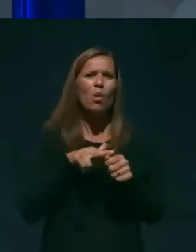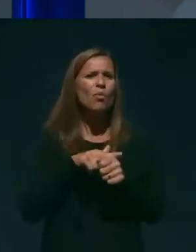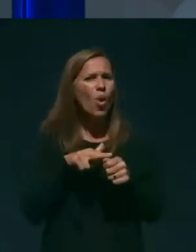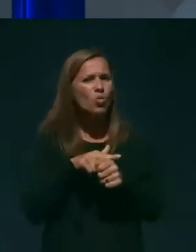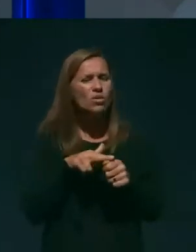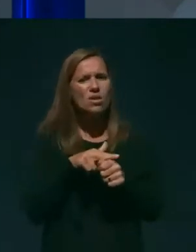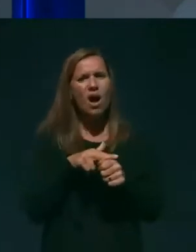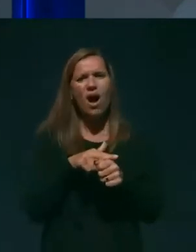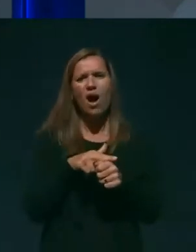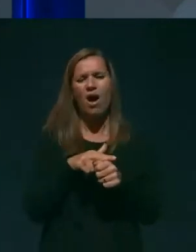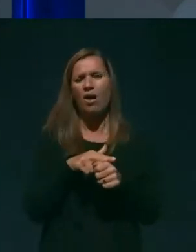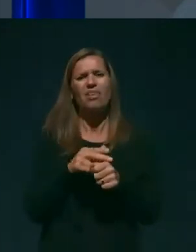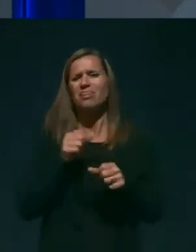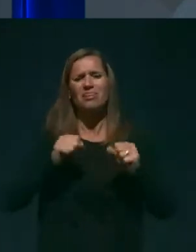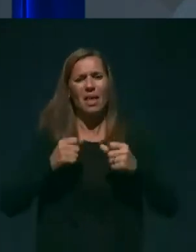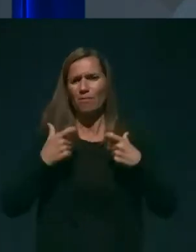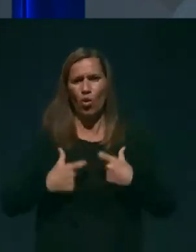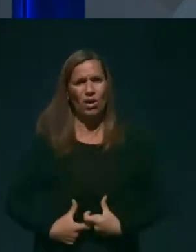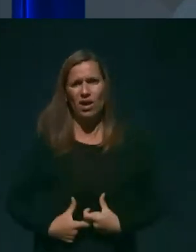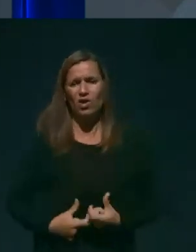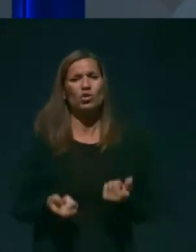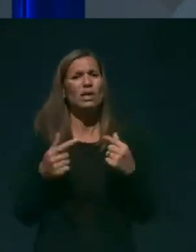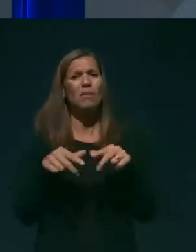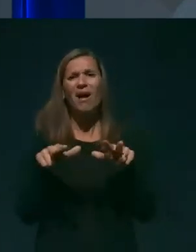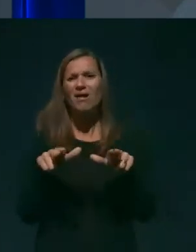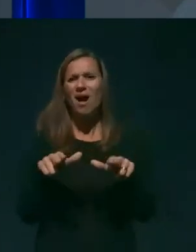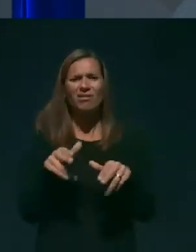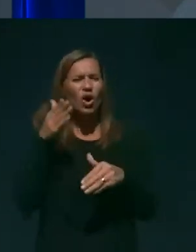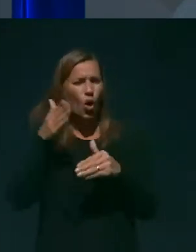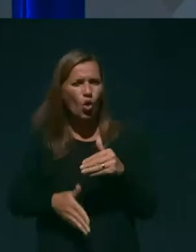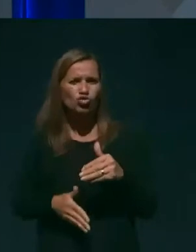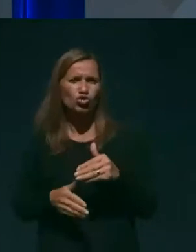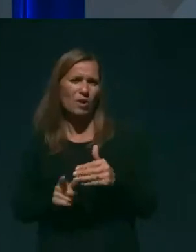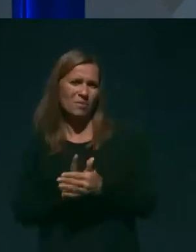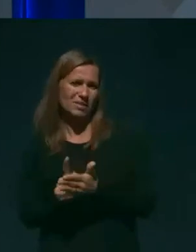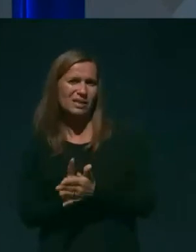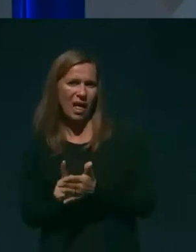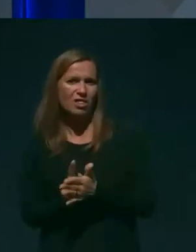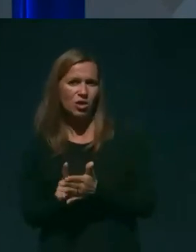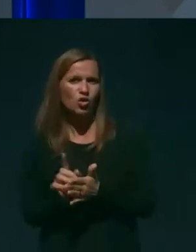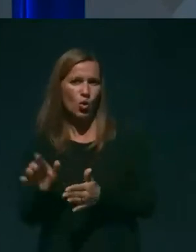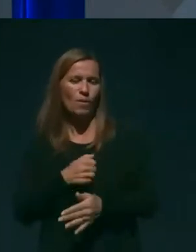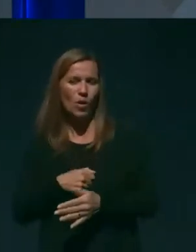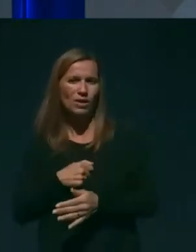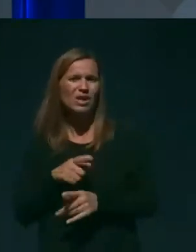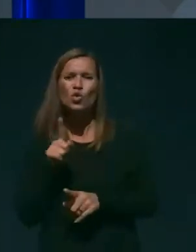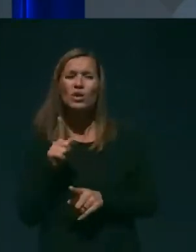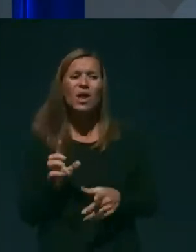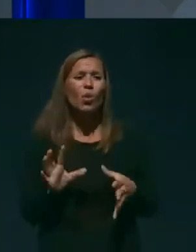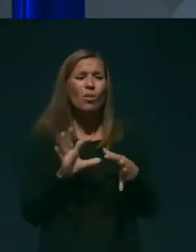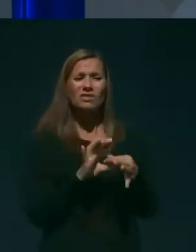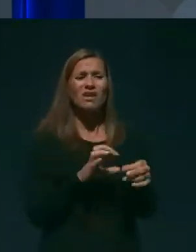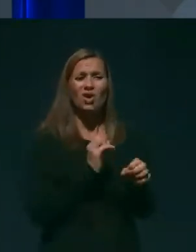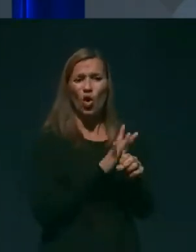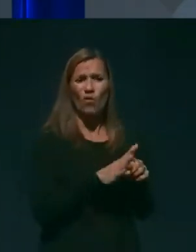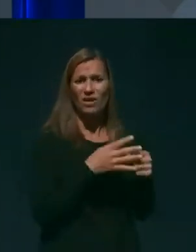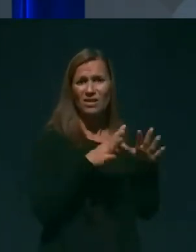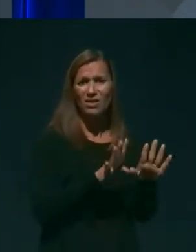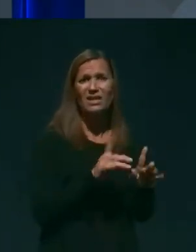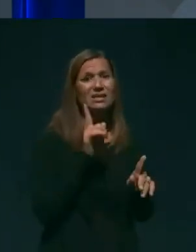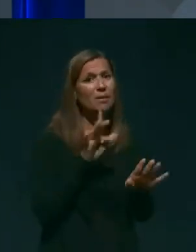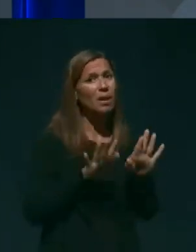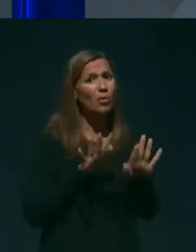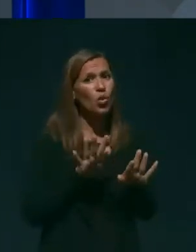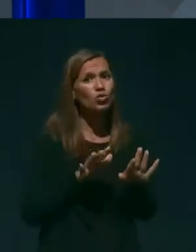končnem stanju njihove bolezni, pa ne našla se to toliko na COVID-19, ampak na to, da mogoče pa kdo nima dosto